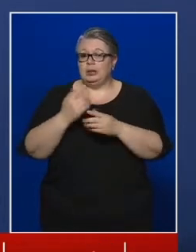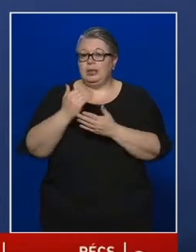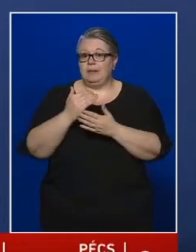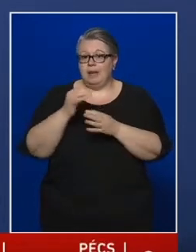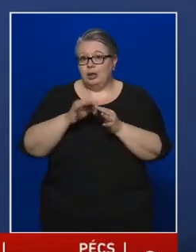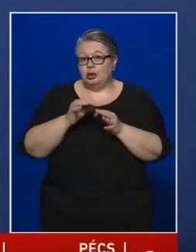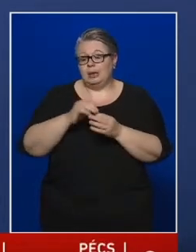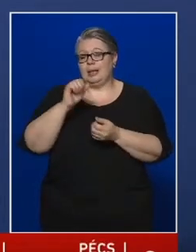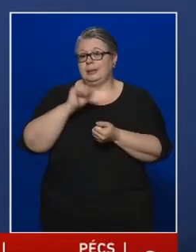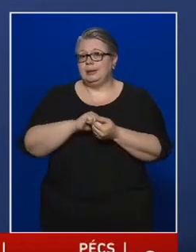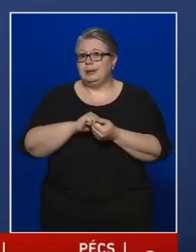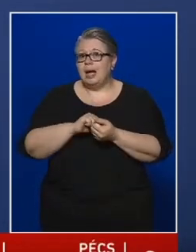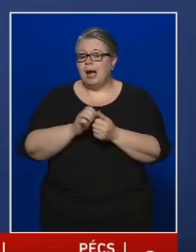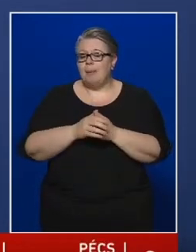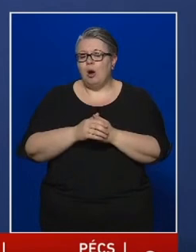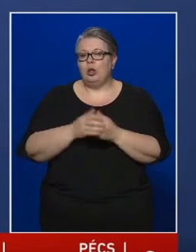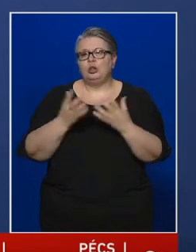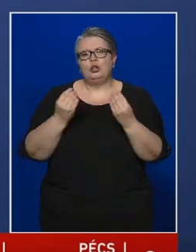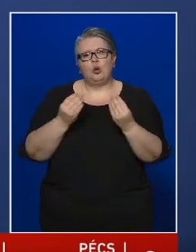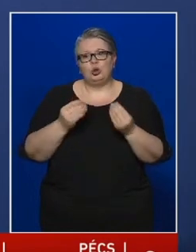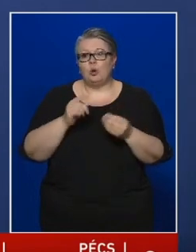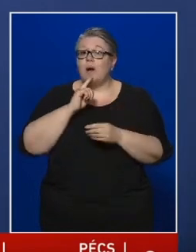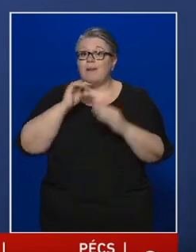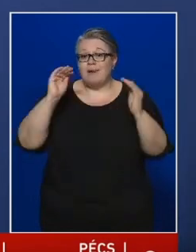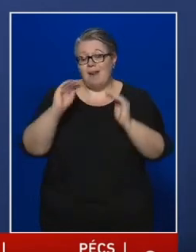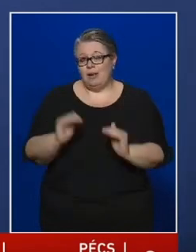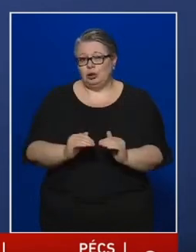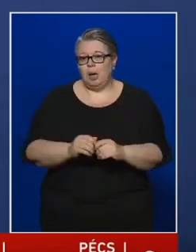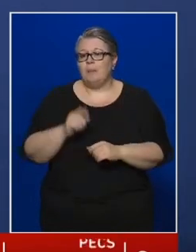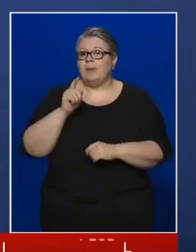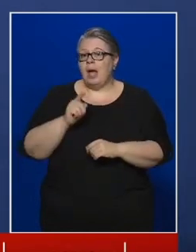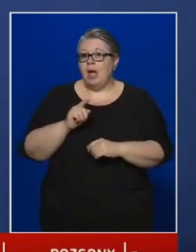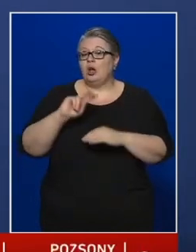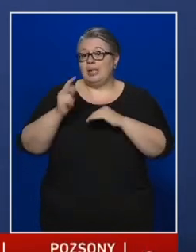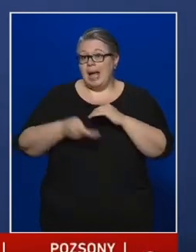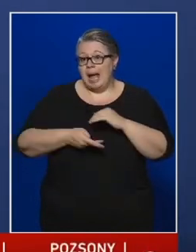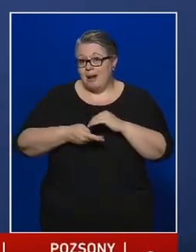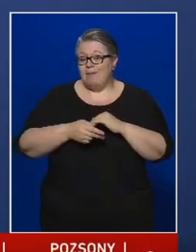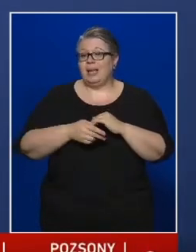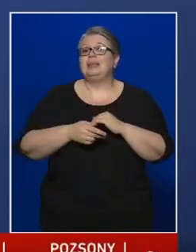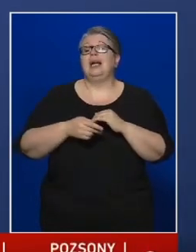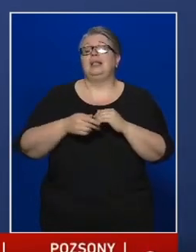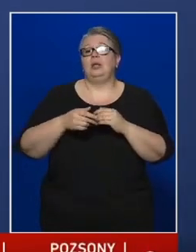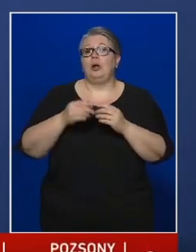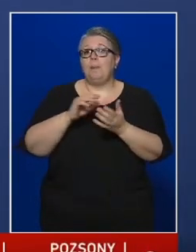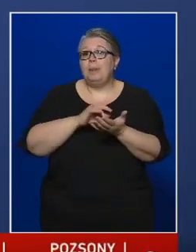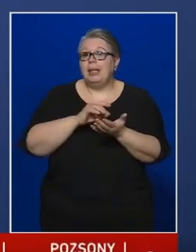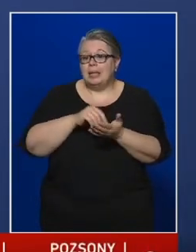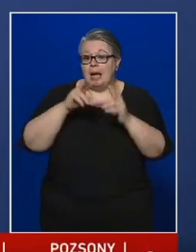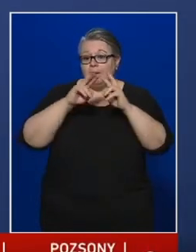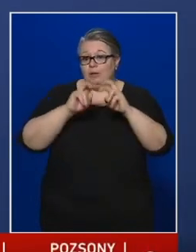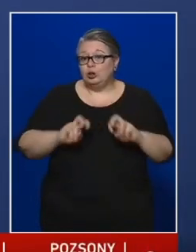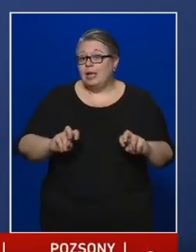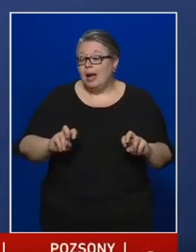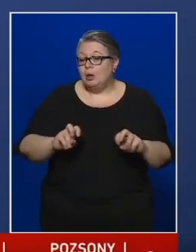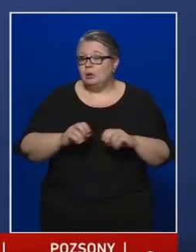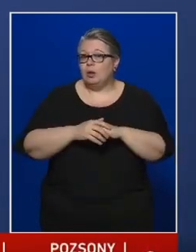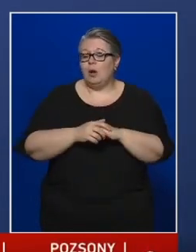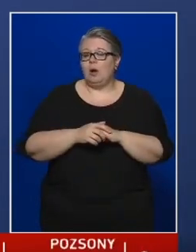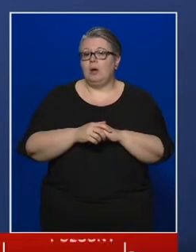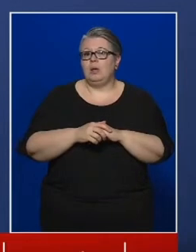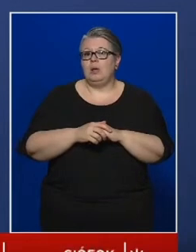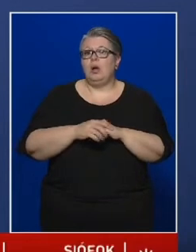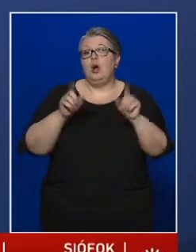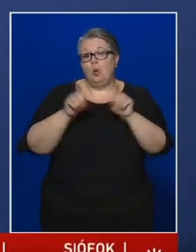esetek száma lényegesen kevesebb, de az elvégzett mintáknak az analízise, a vizsgálata